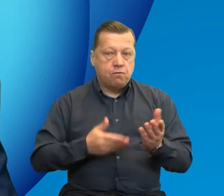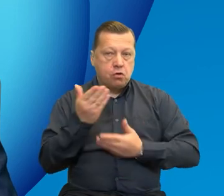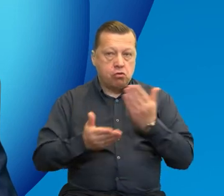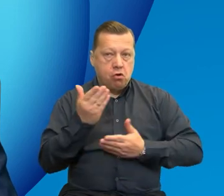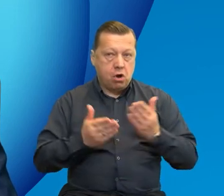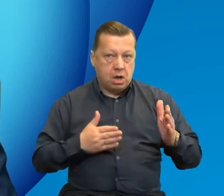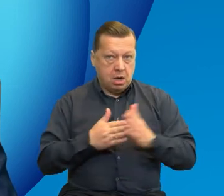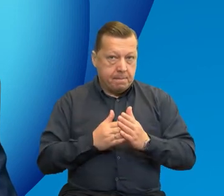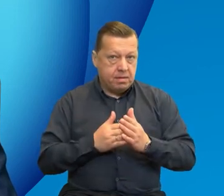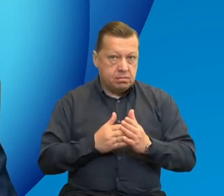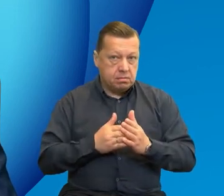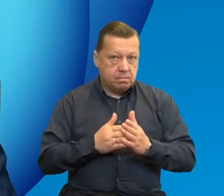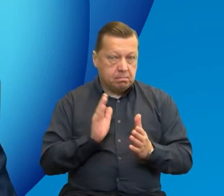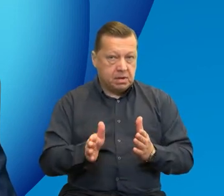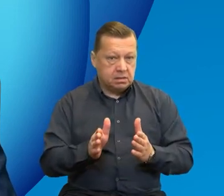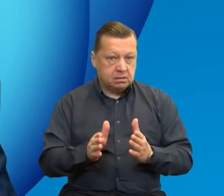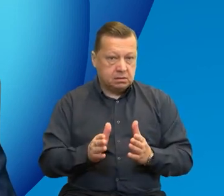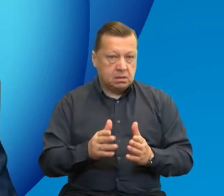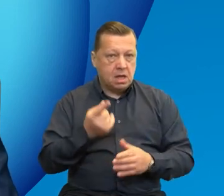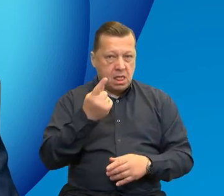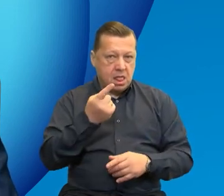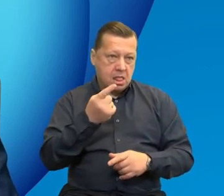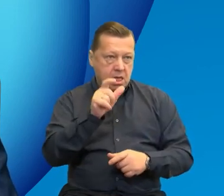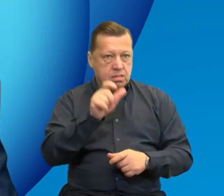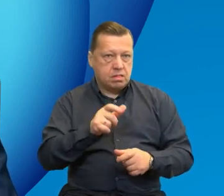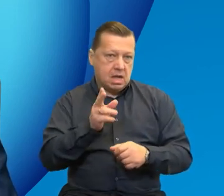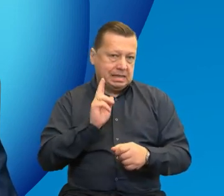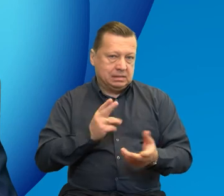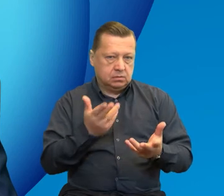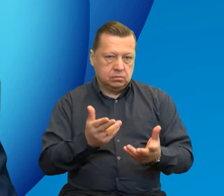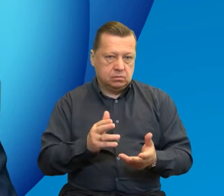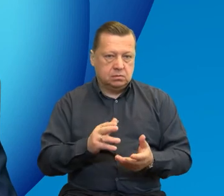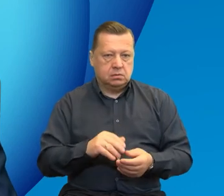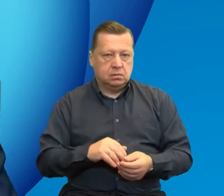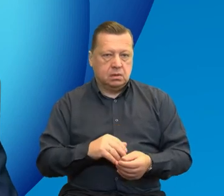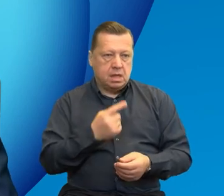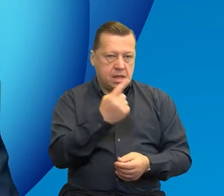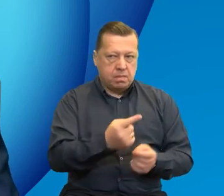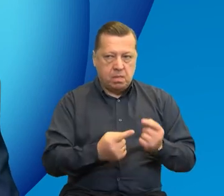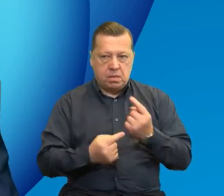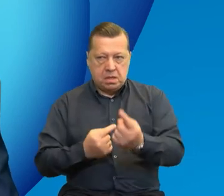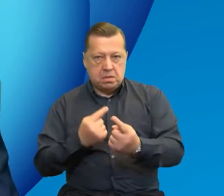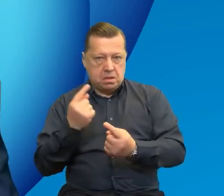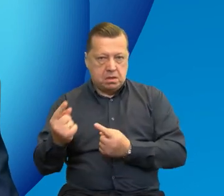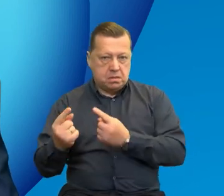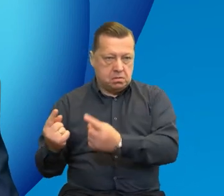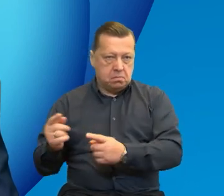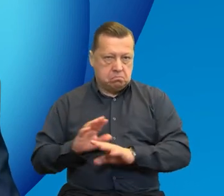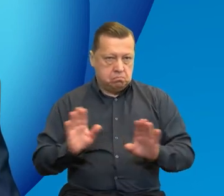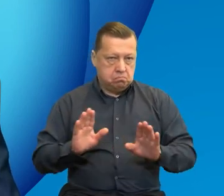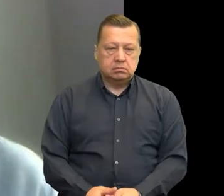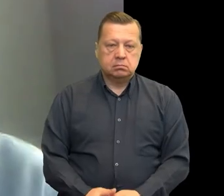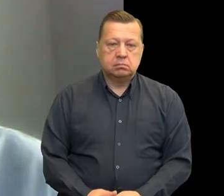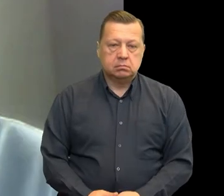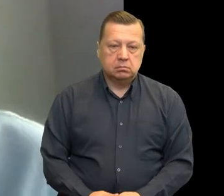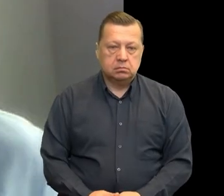jakie będzie mógł złożyć jeden podmiot, na przykład jeden w ramach jednego priorytetu?